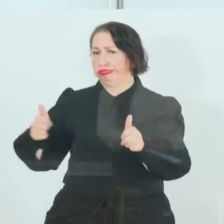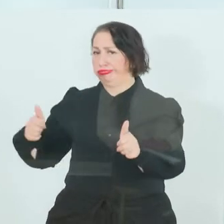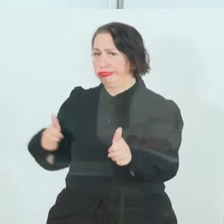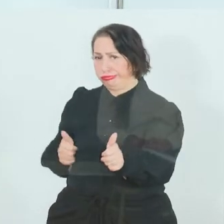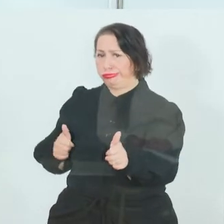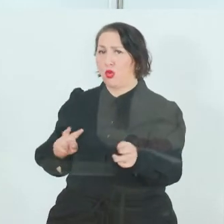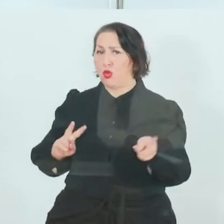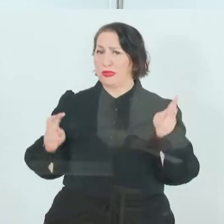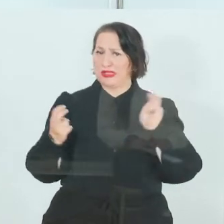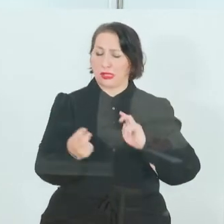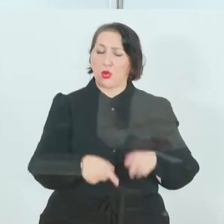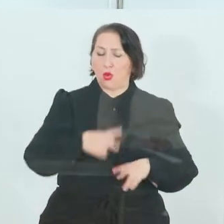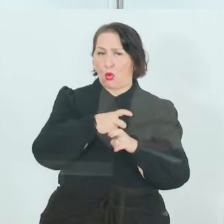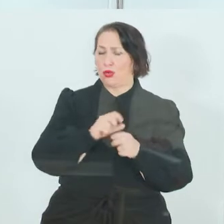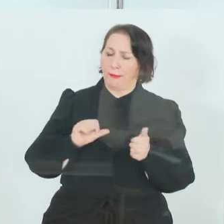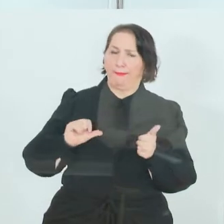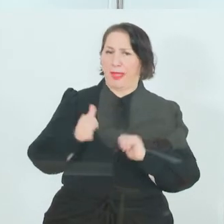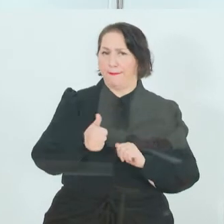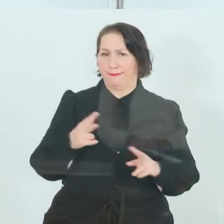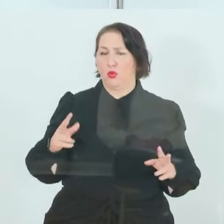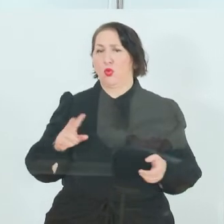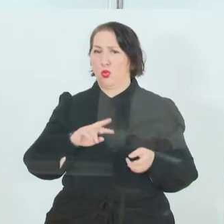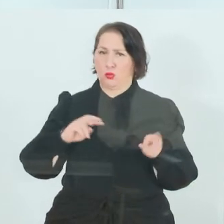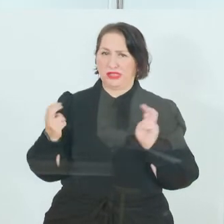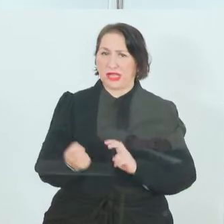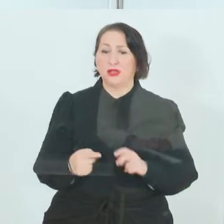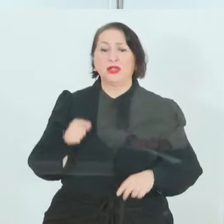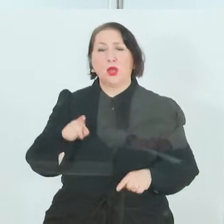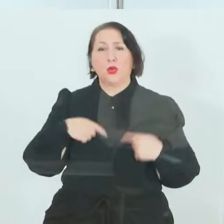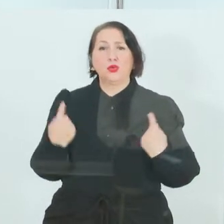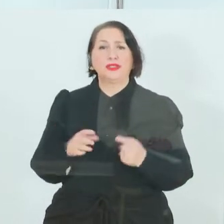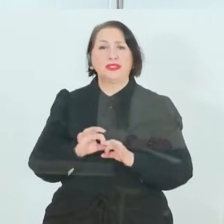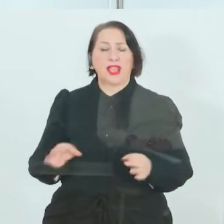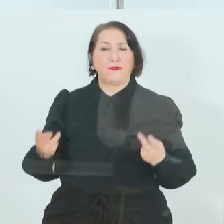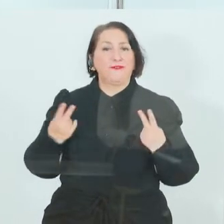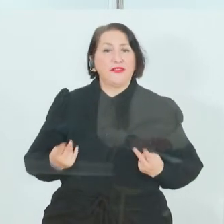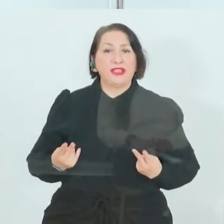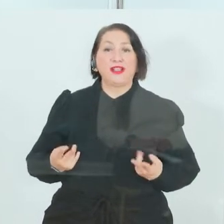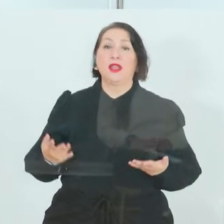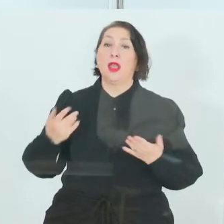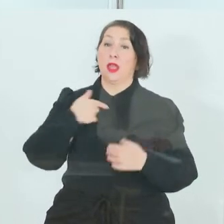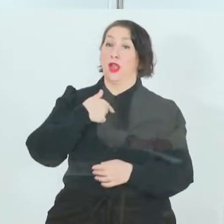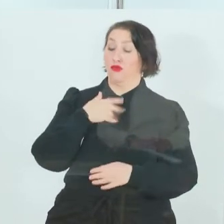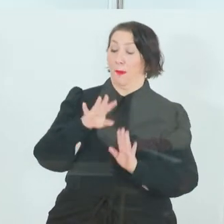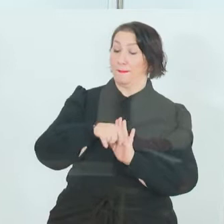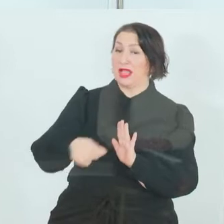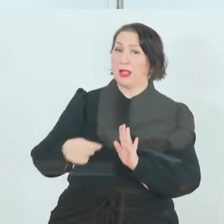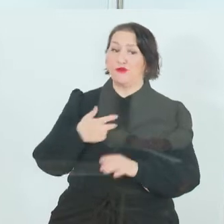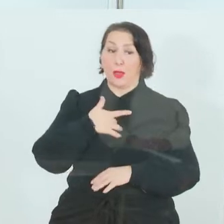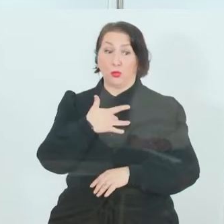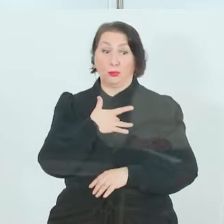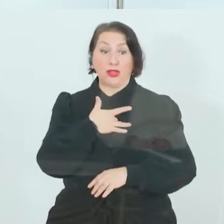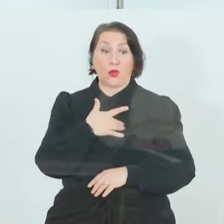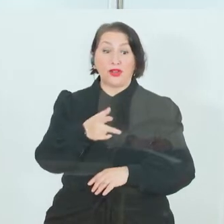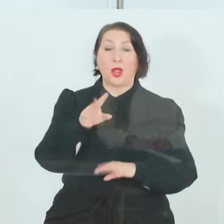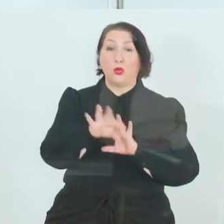der Umsetzung. Uns war es wichtig, dass wir diese Maßnahme sehr schnell zu den betroffenen Unternehmen bringen. Sie können